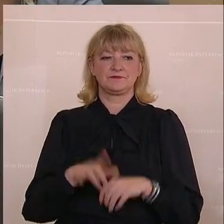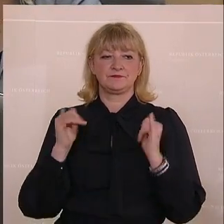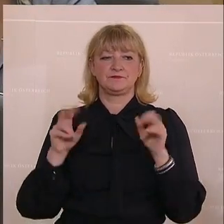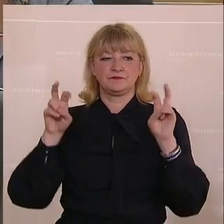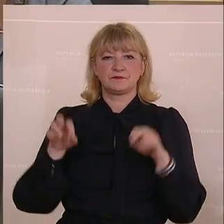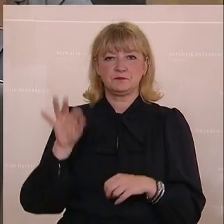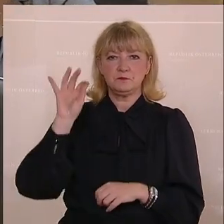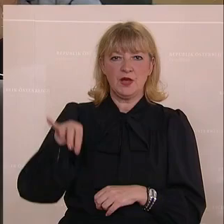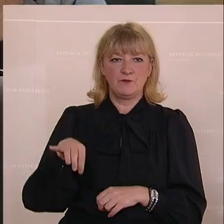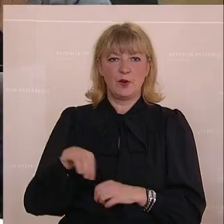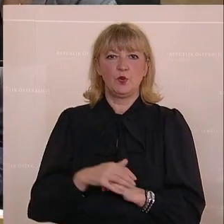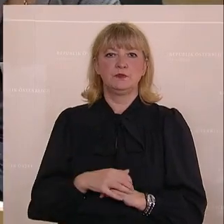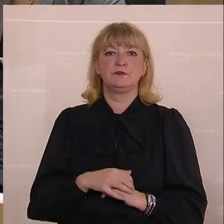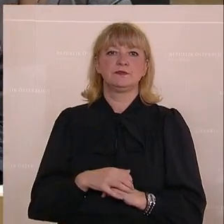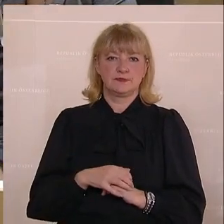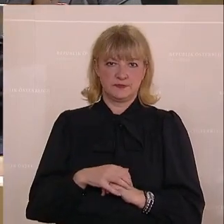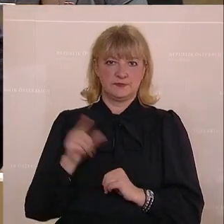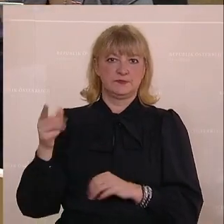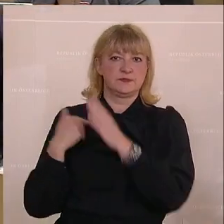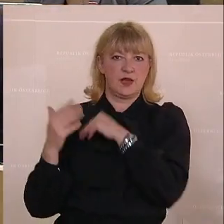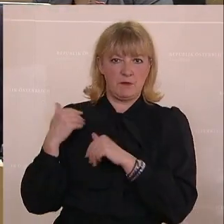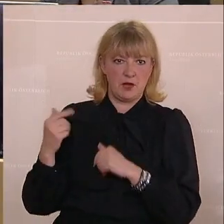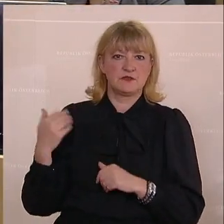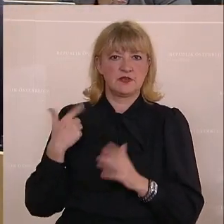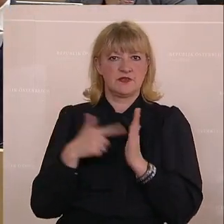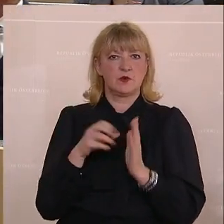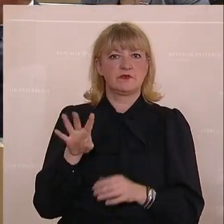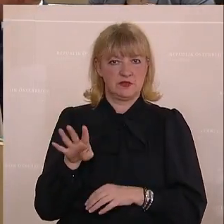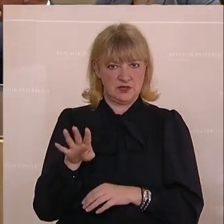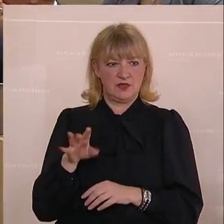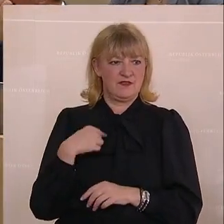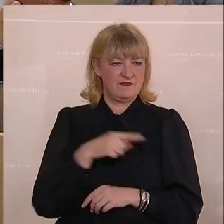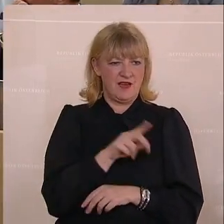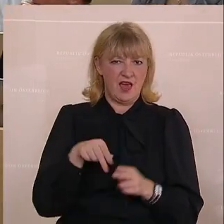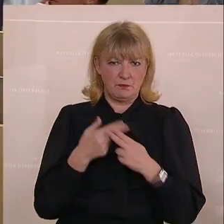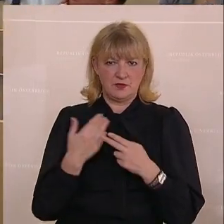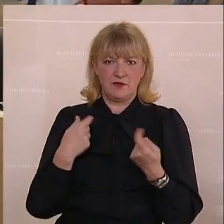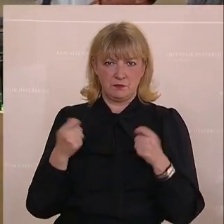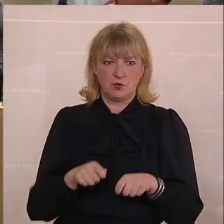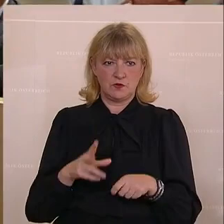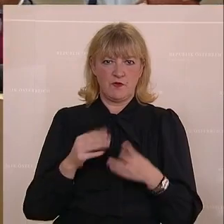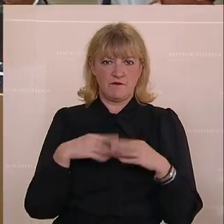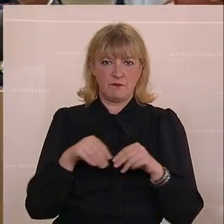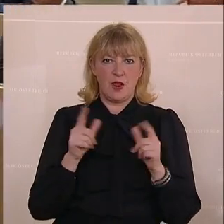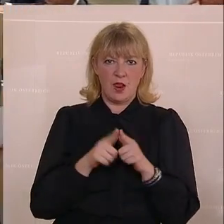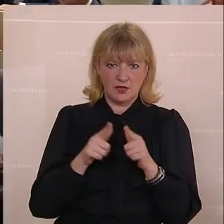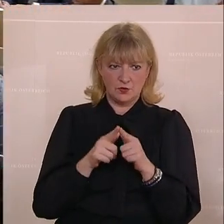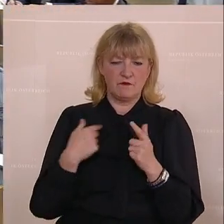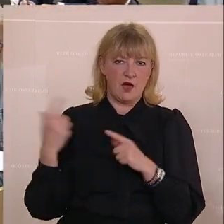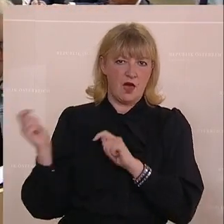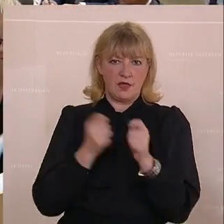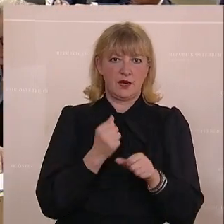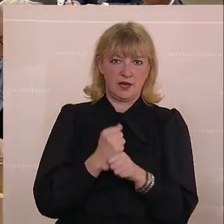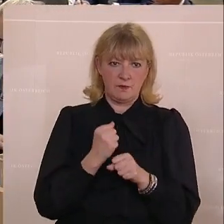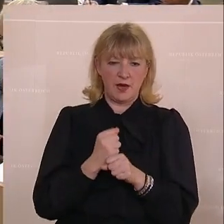Freiheitlichen. Die Freiheitlichen haben damals auch, 2014, wie wir diese Anpassung beschlossen haben, von der Familienleistung einen Antrag gestellt,